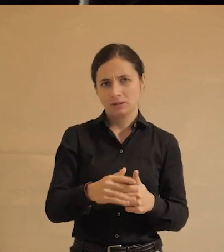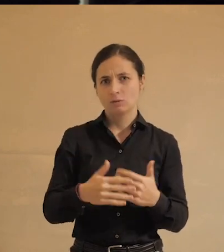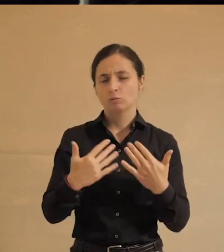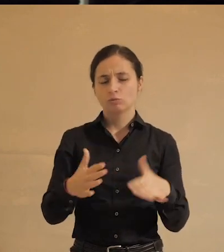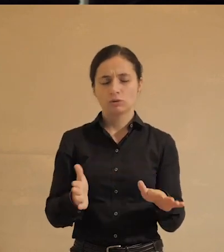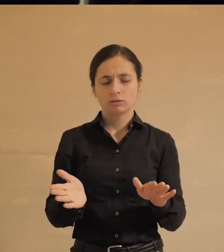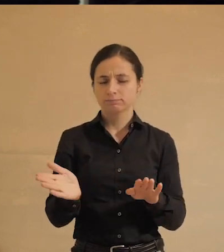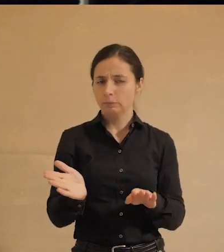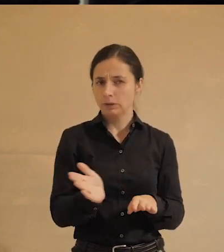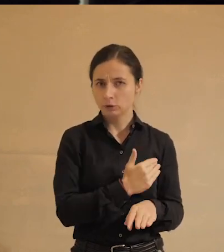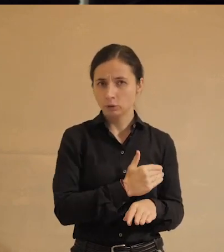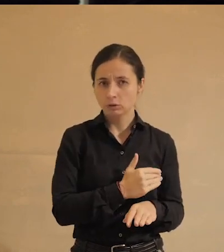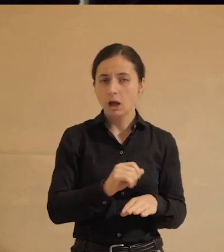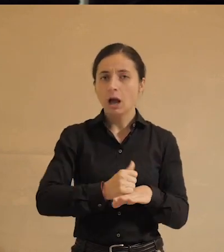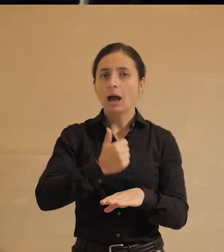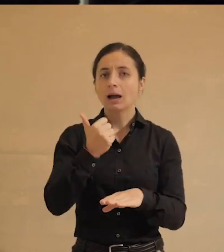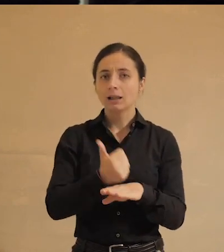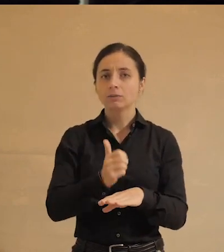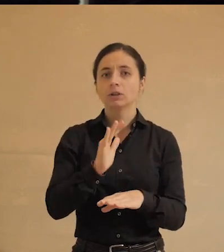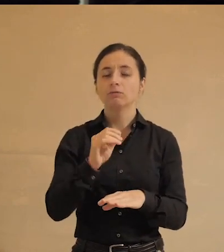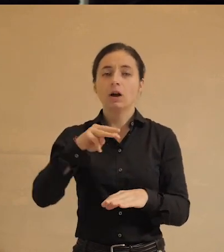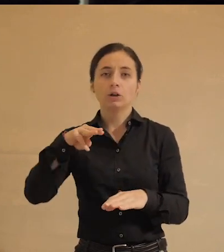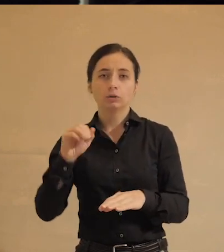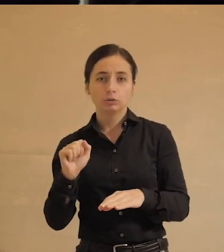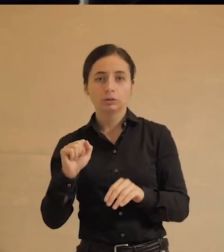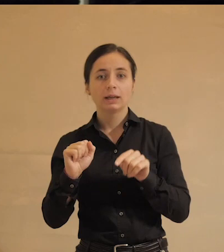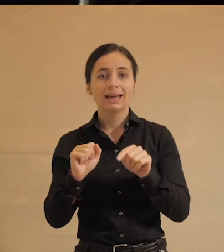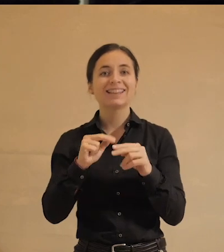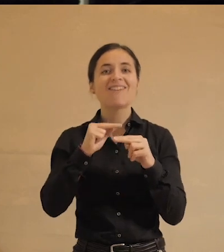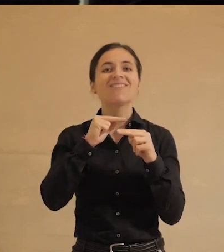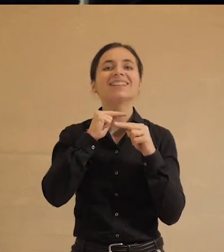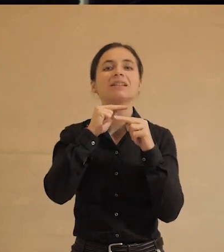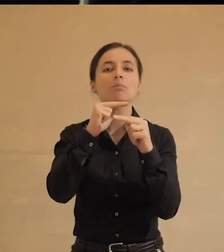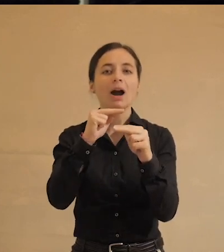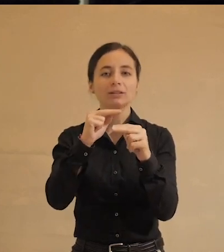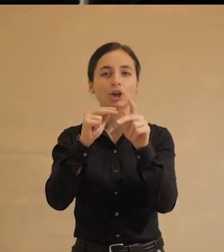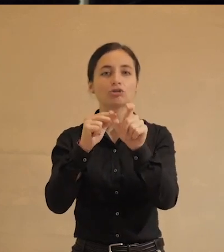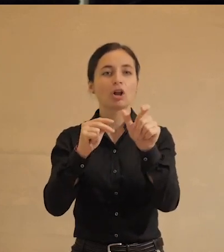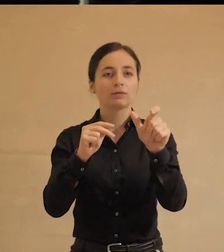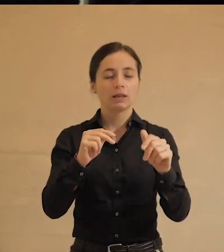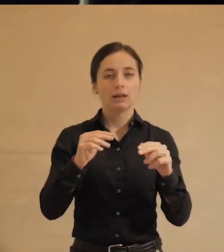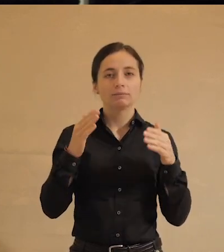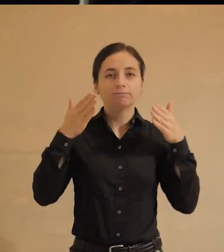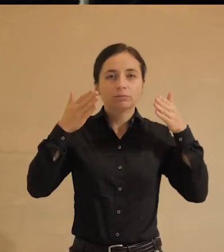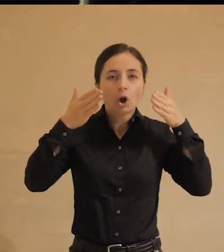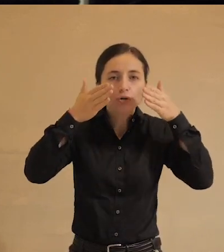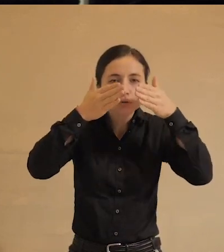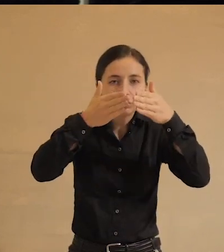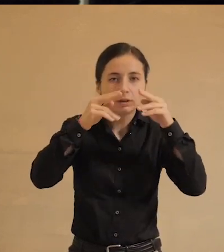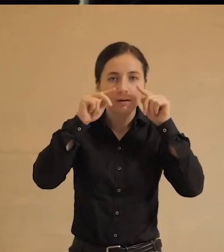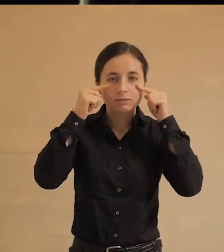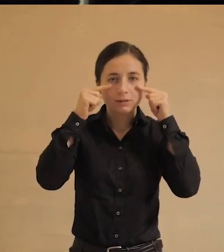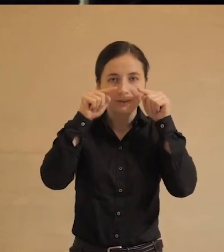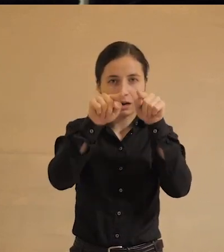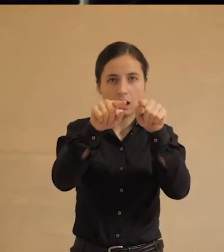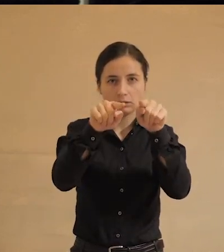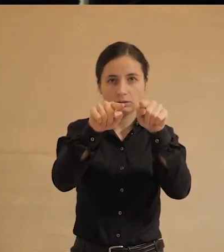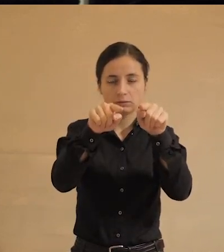отомрет. Главная валюта новой эпохи – это внимание человеческое, направленный, концентрированный взгляд.